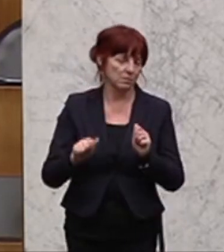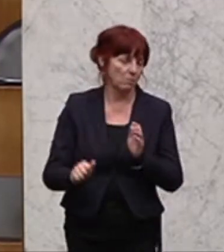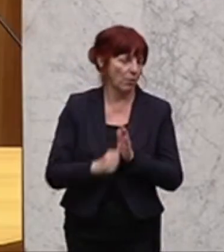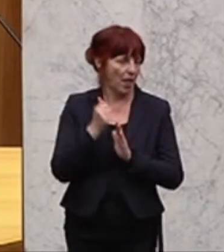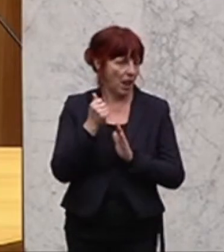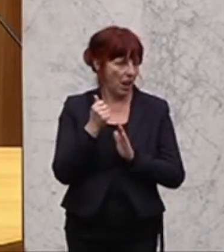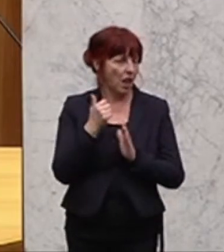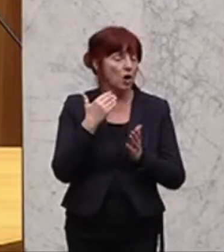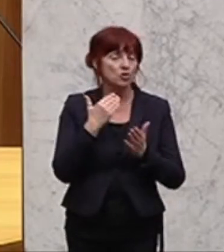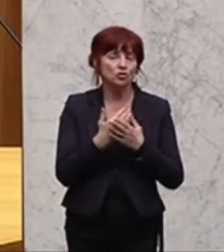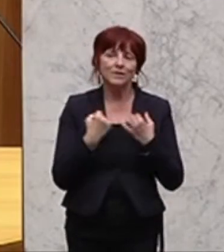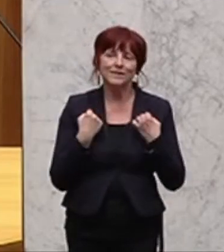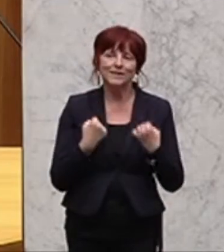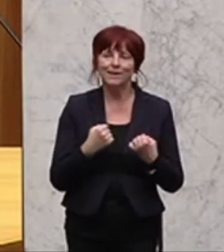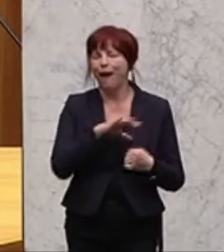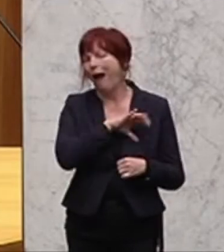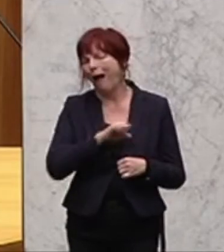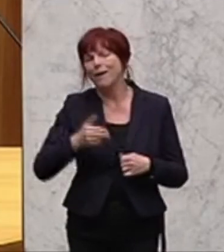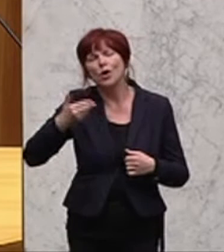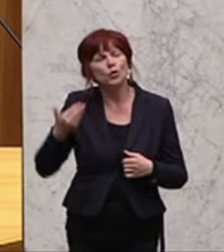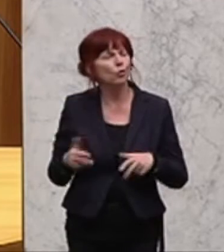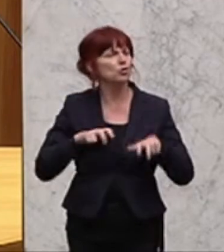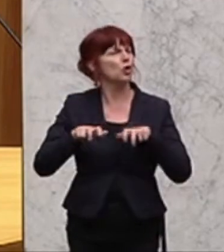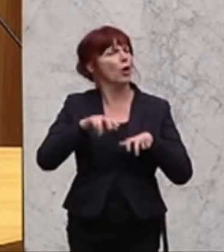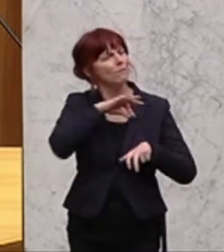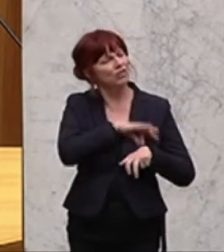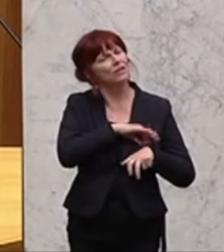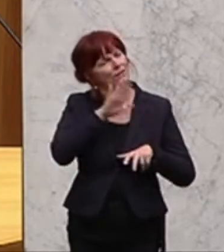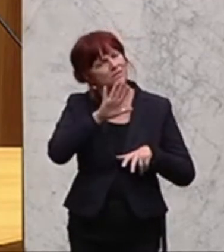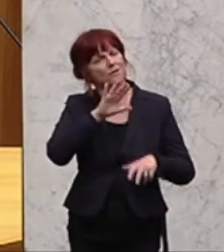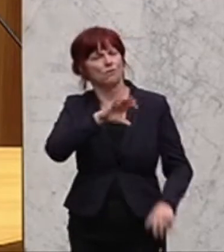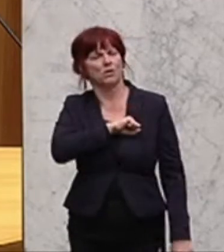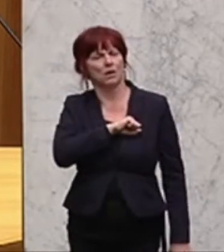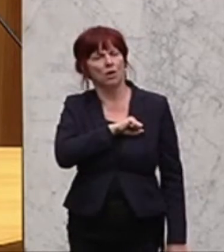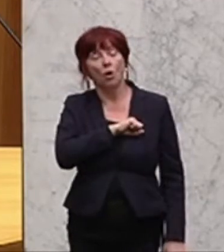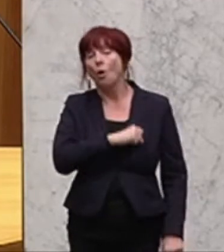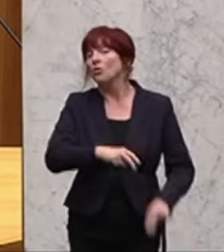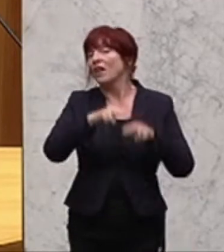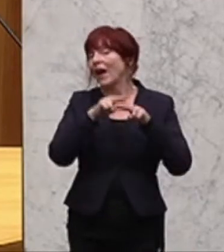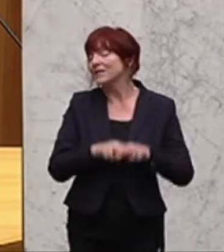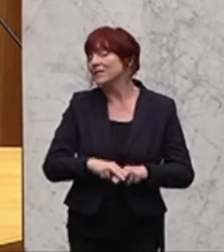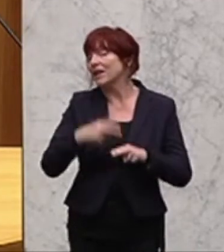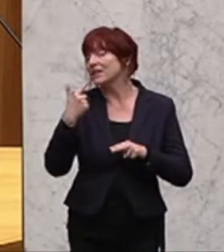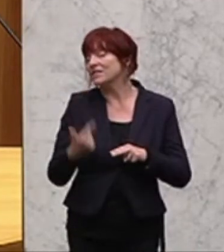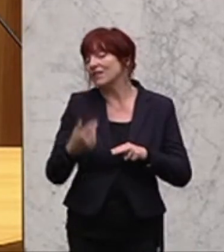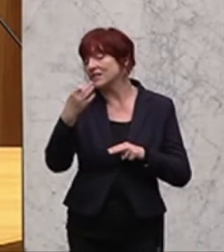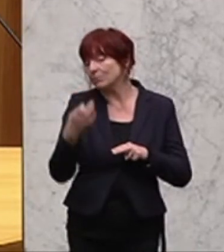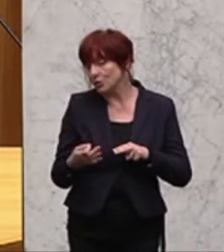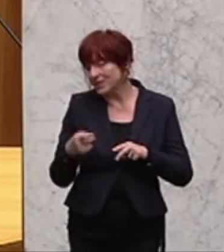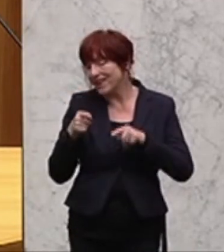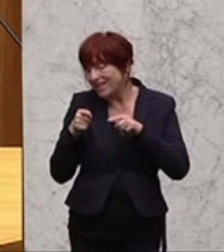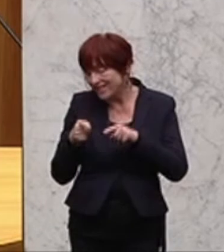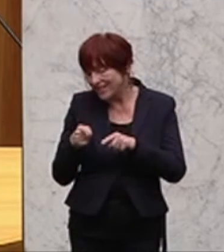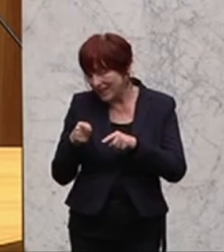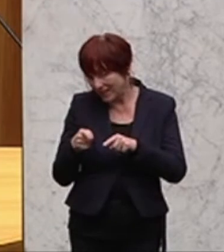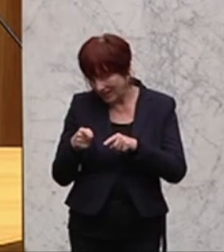Lohnsteuerpflichtigen davon profitieren und gleichzeitig, was ist mit den restlichen 20%, dass man sich die auch